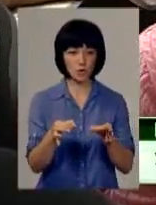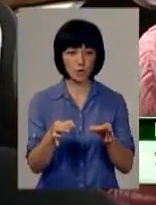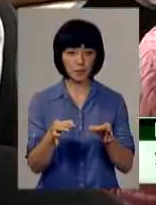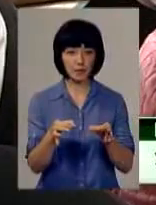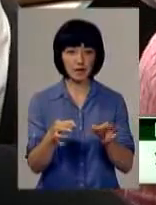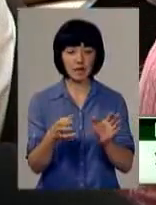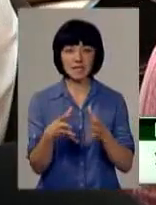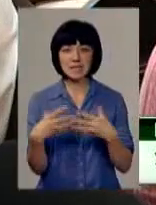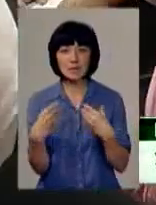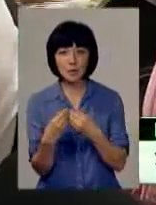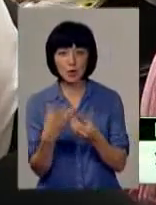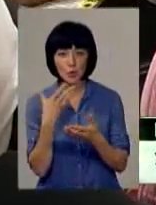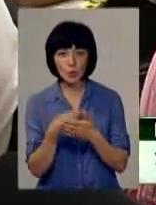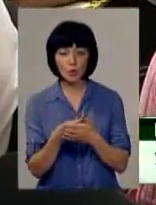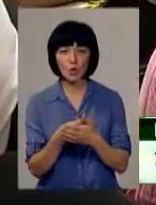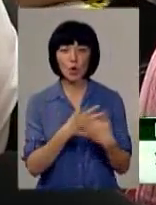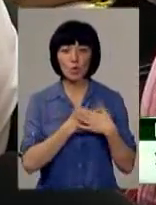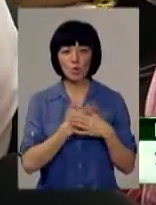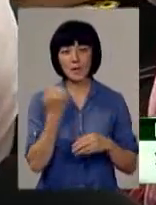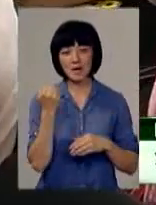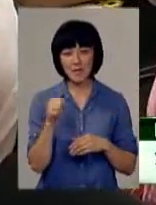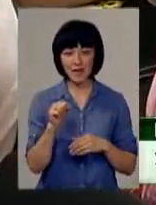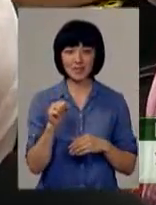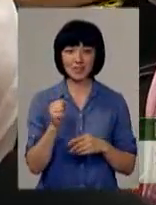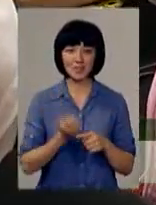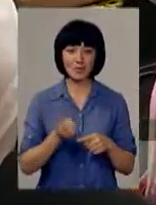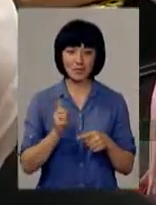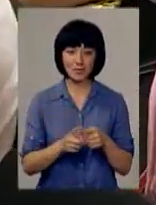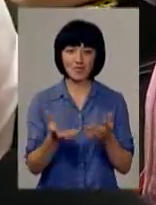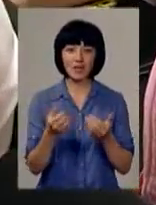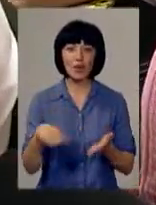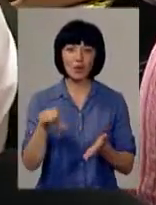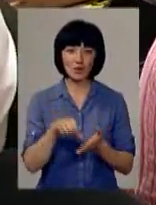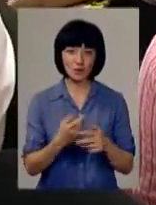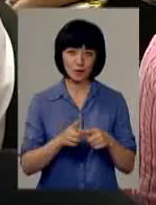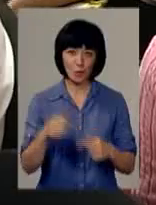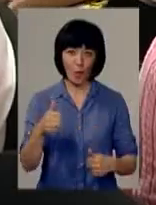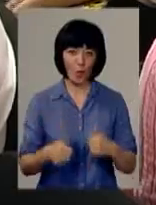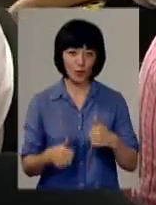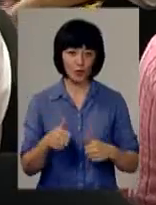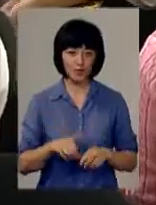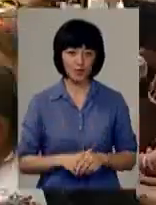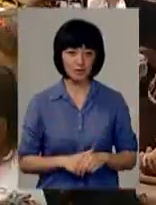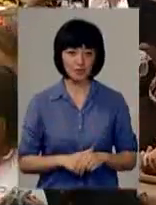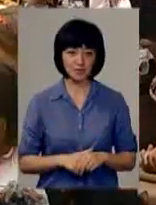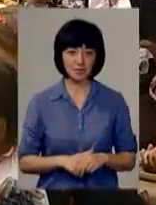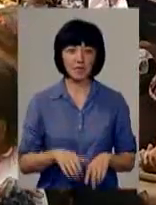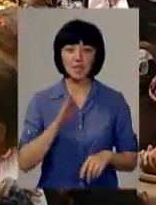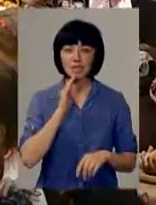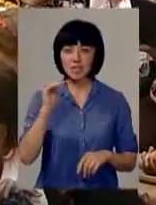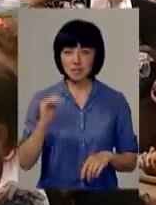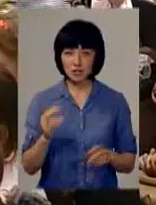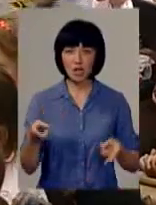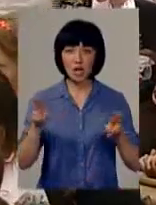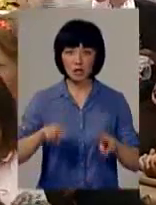сім'ю. Дуже люблю перемагати, тому взяла в цьому конкурсі участь». Дівчинка,